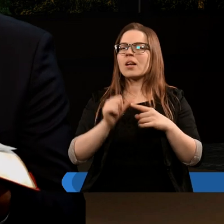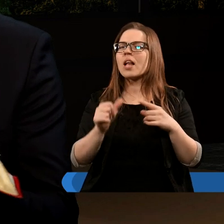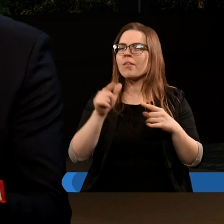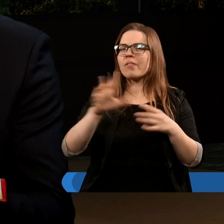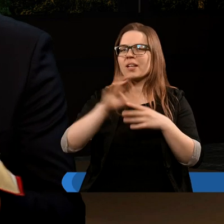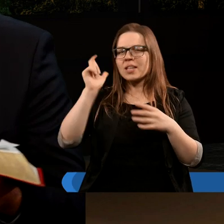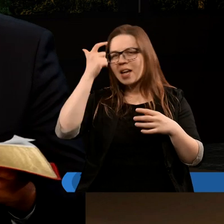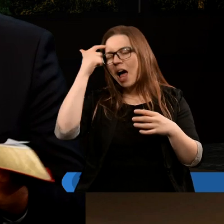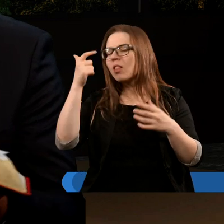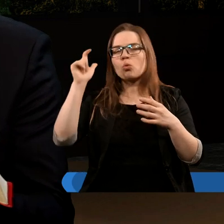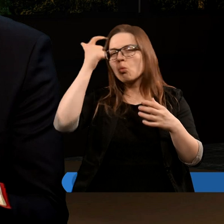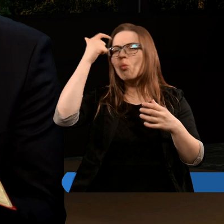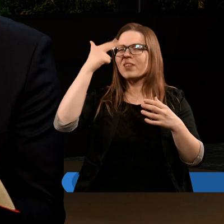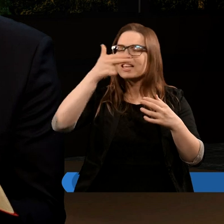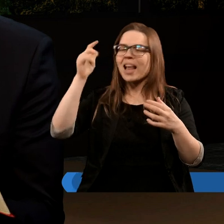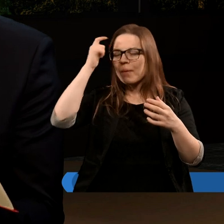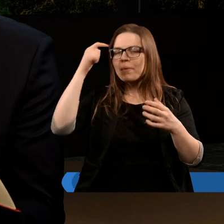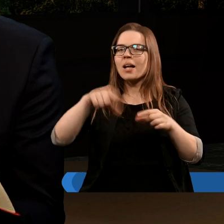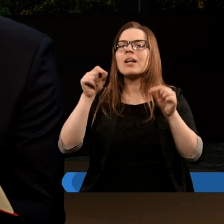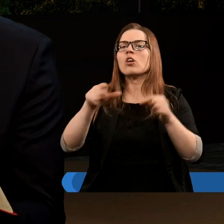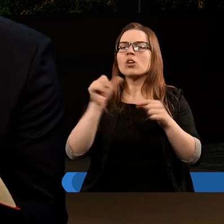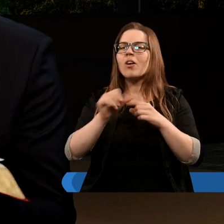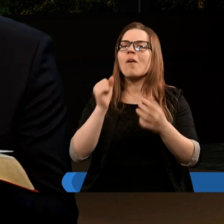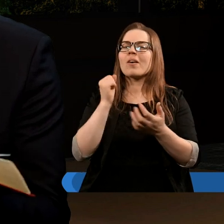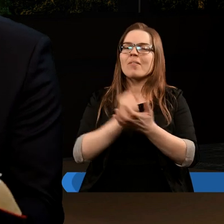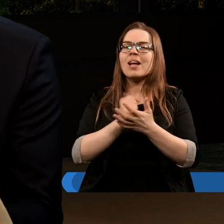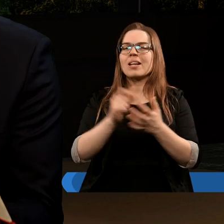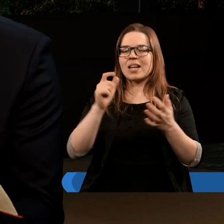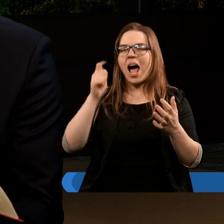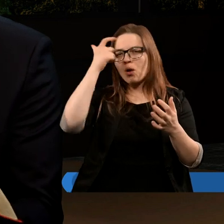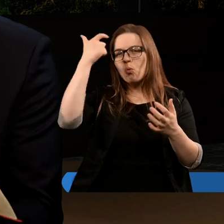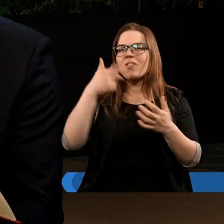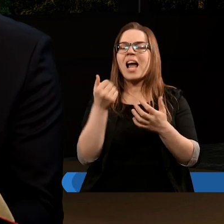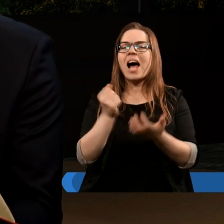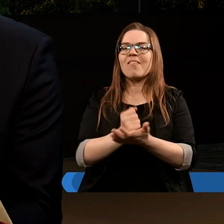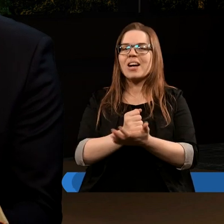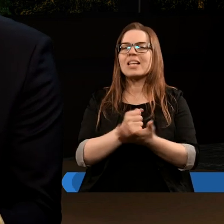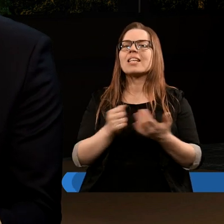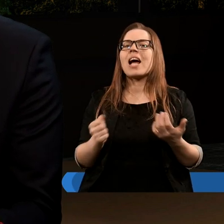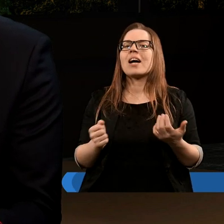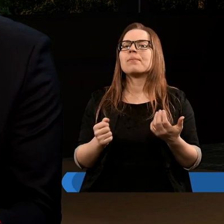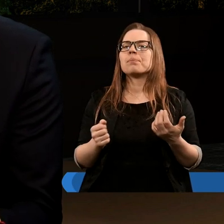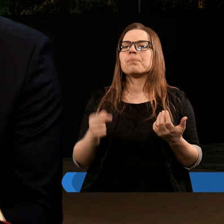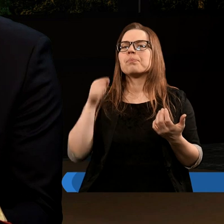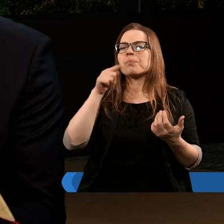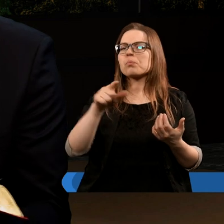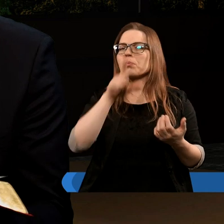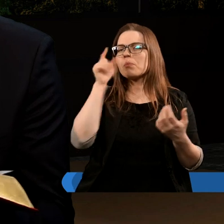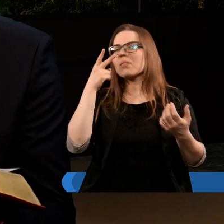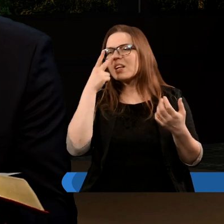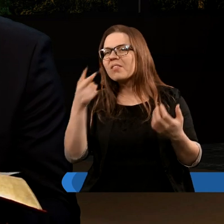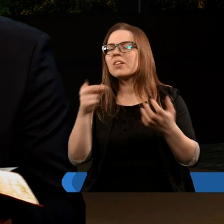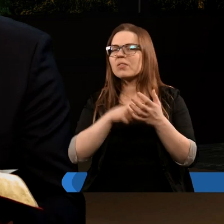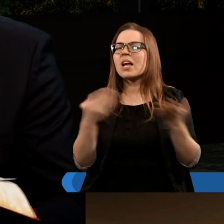są w centrum dlatego, że występuje tutaj pewna struktura koncentryczna, chiastyczna i celowo gdzieś